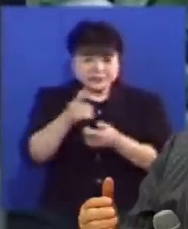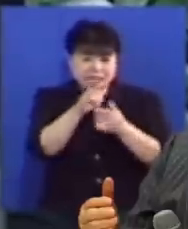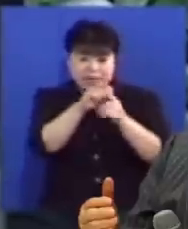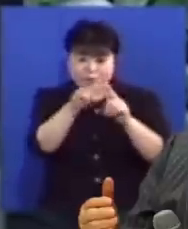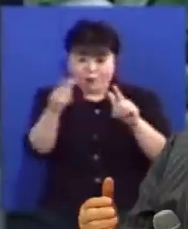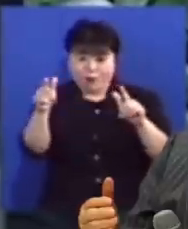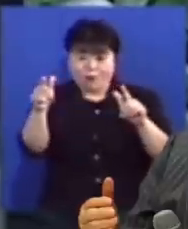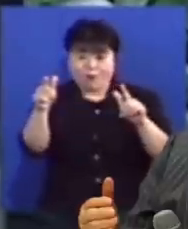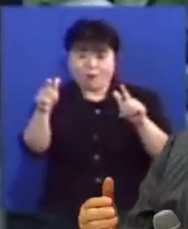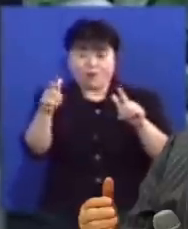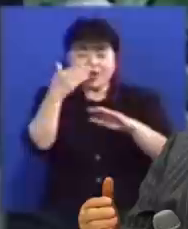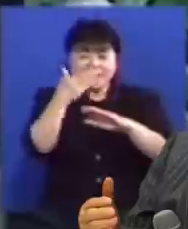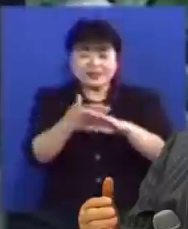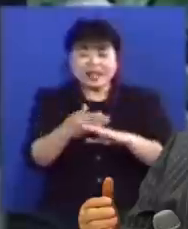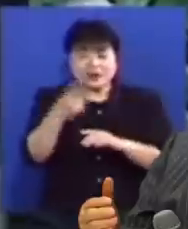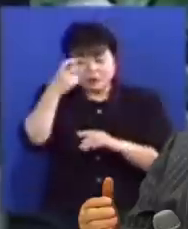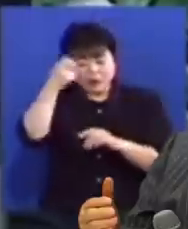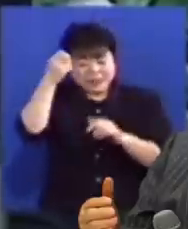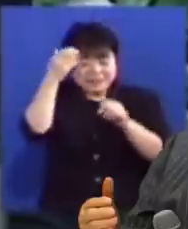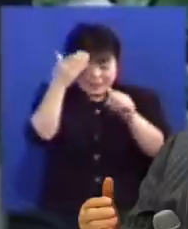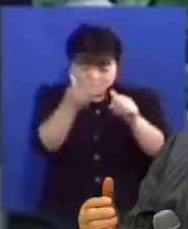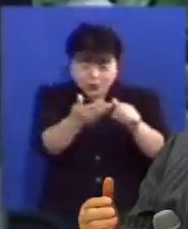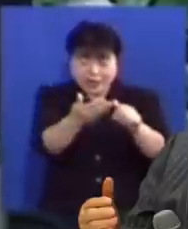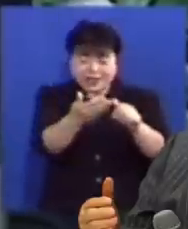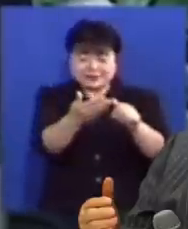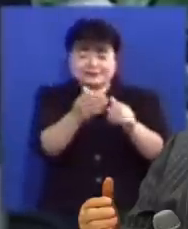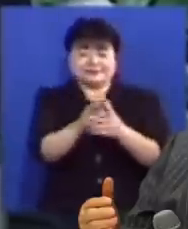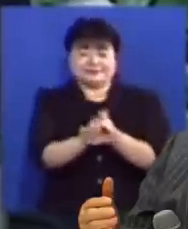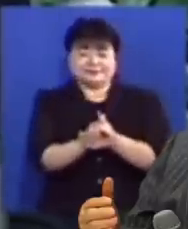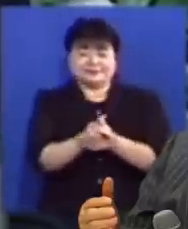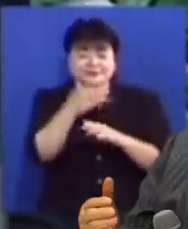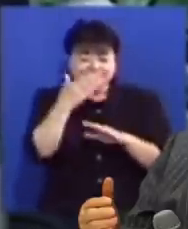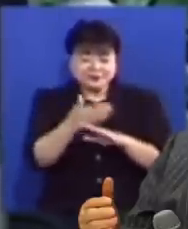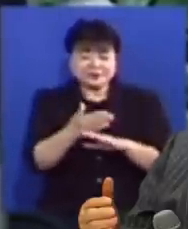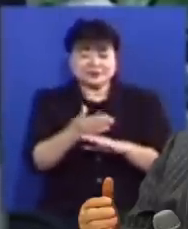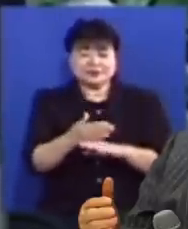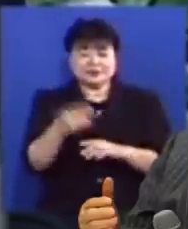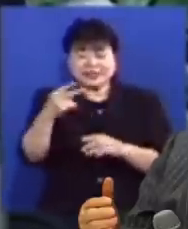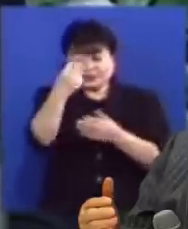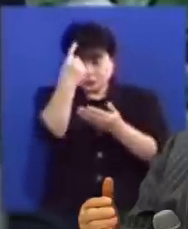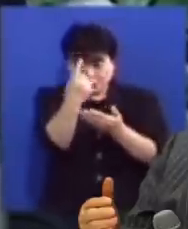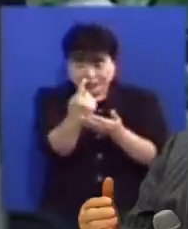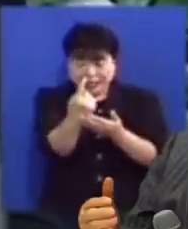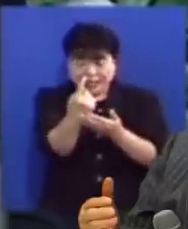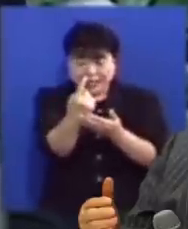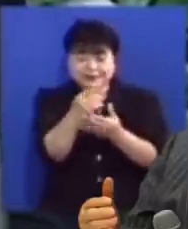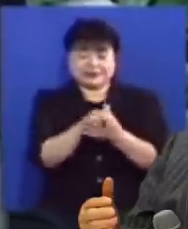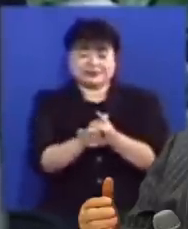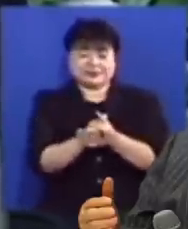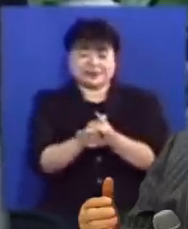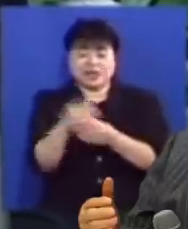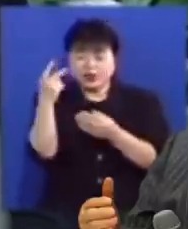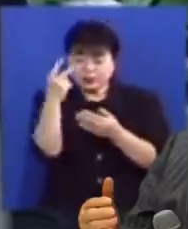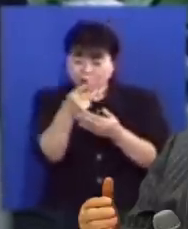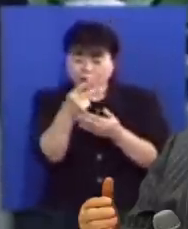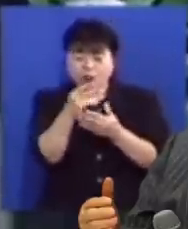내가 다른 보혜사를 통해서 너에게 다시 오겠다 그리고